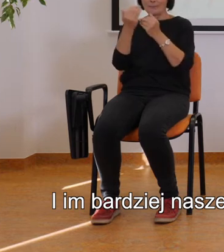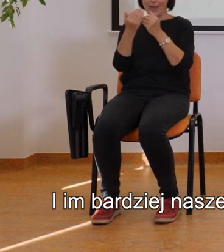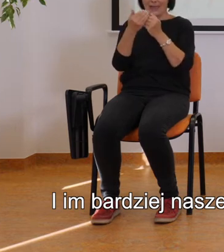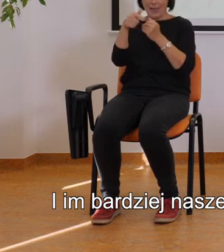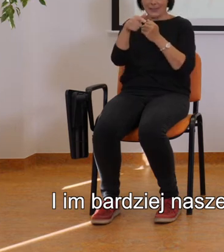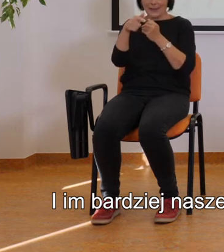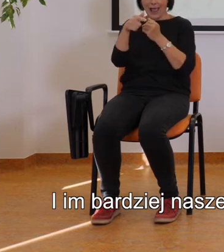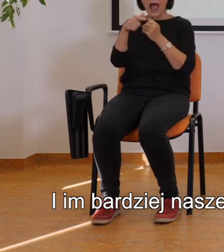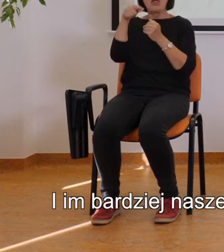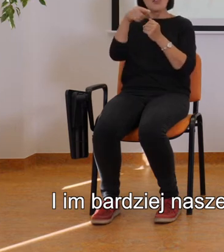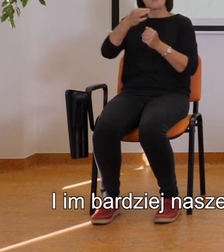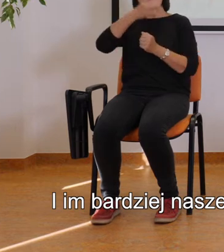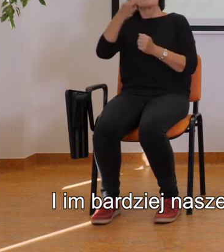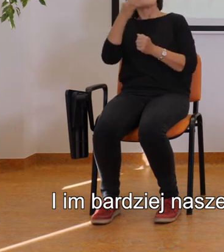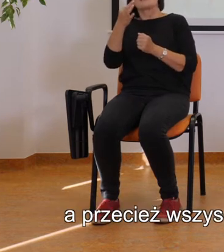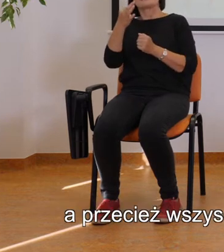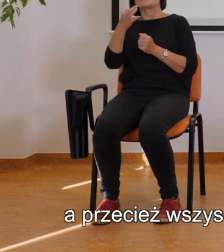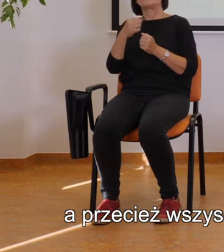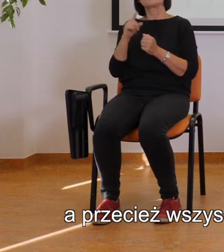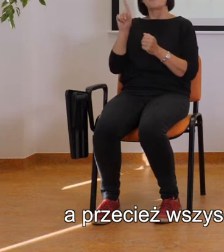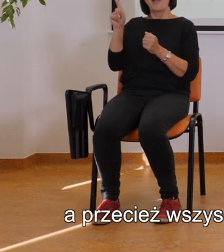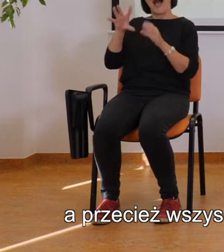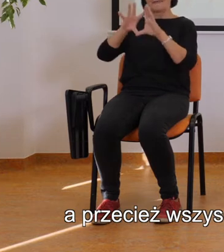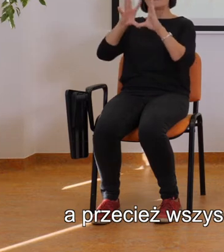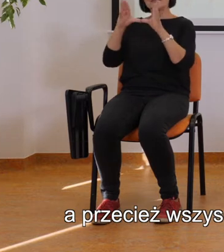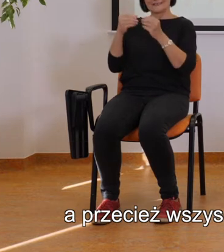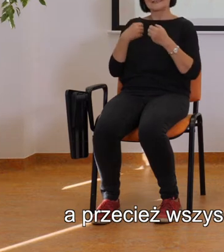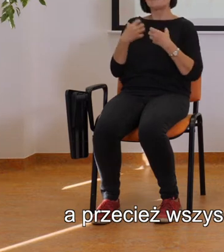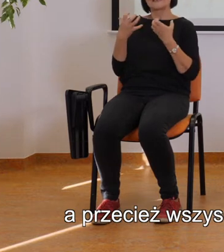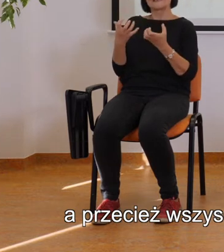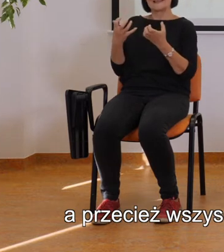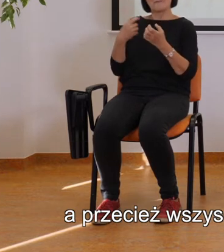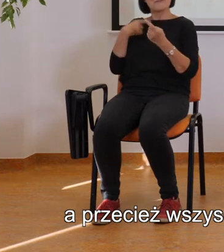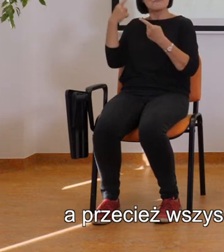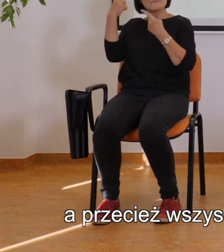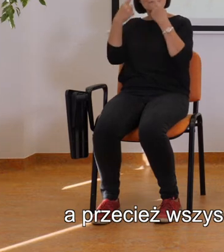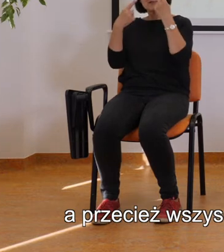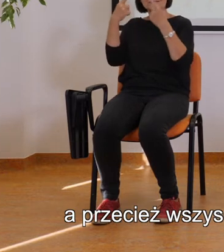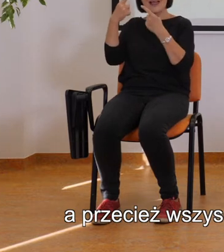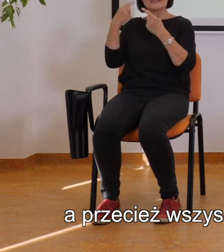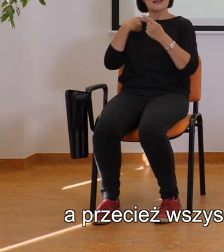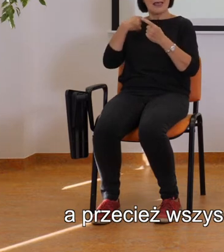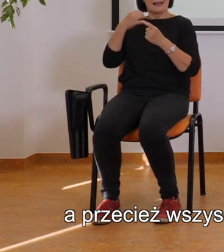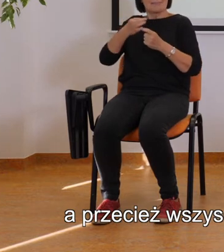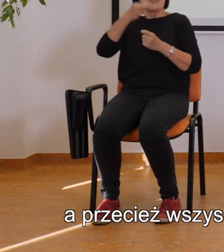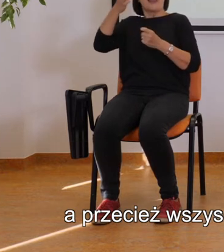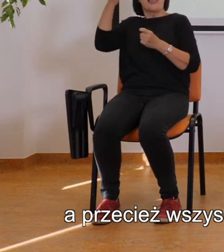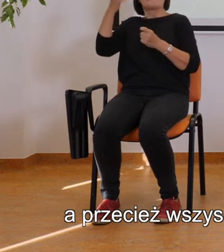tym ściślej, tym lepiej. A przecież wszyscy chcielibyśmy myśleć jak najbardziej